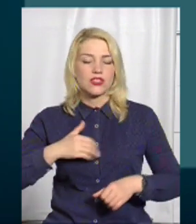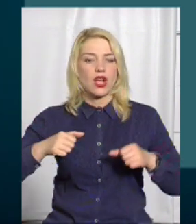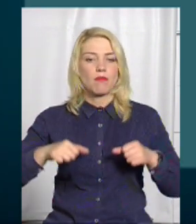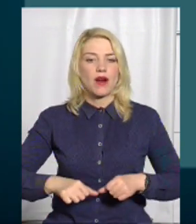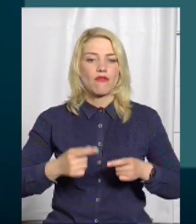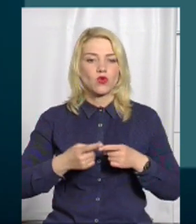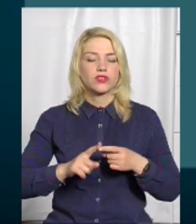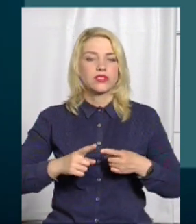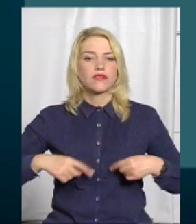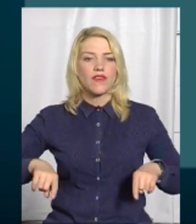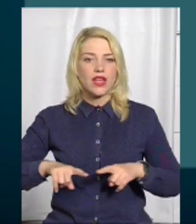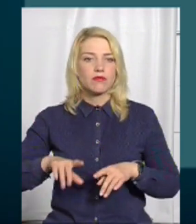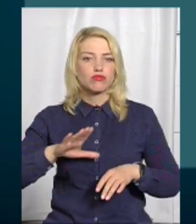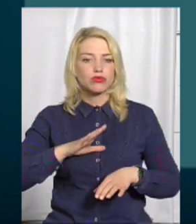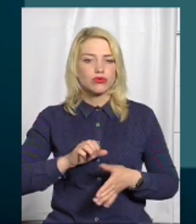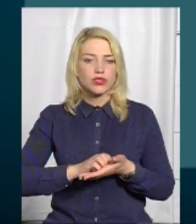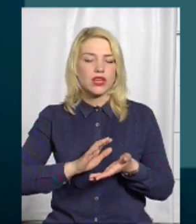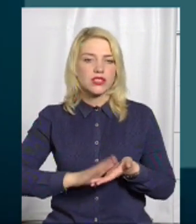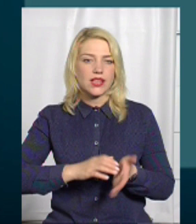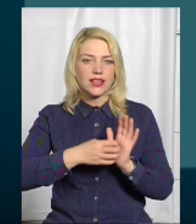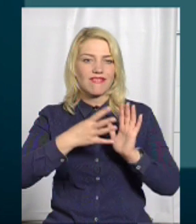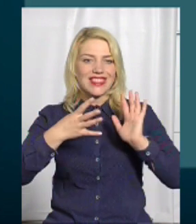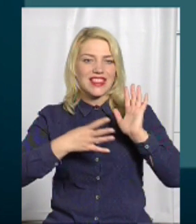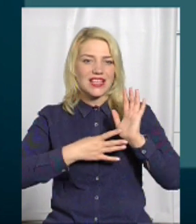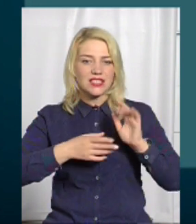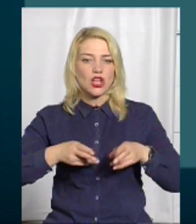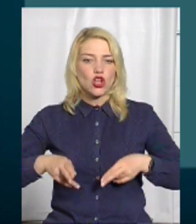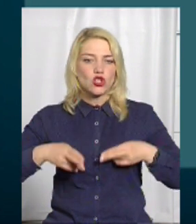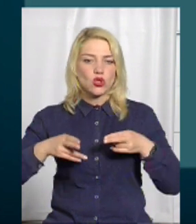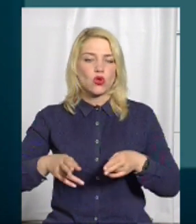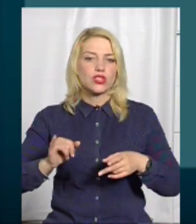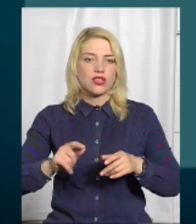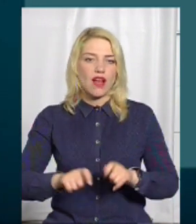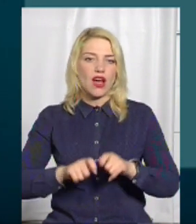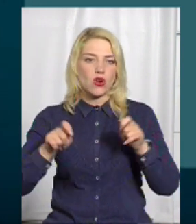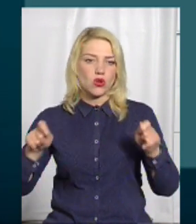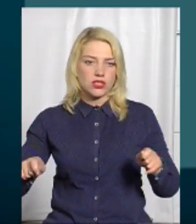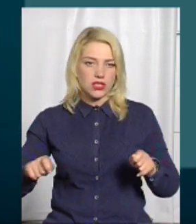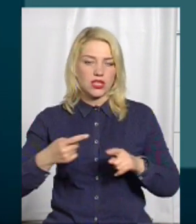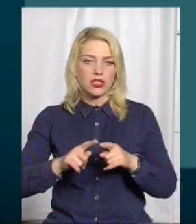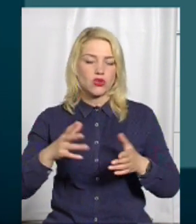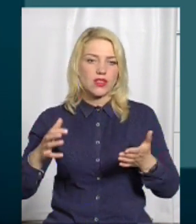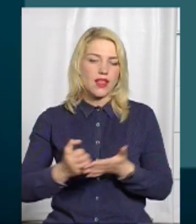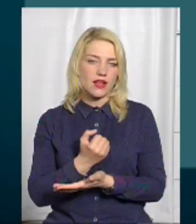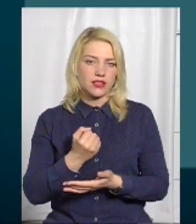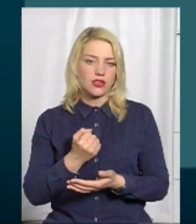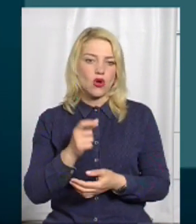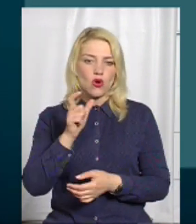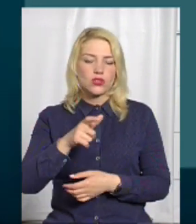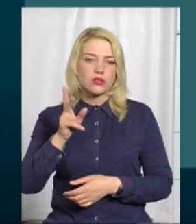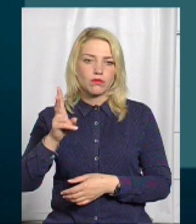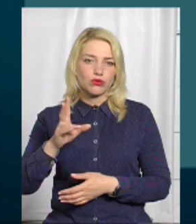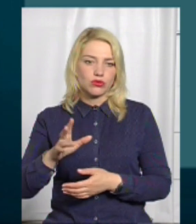цій сфері, було зареєстровано 19 злочинів, а розкрито, тобто знайдено осіб, які